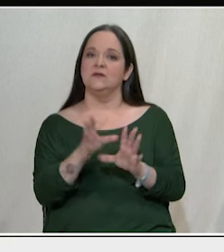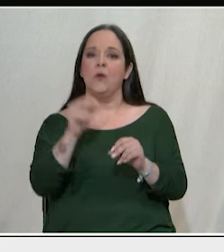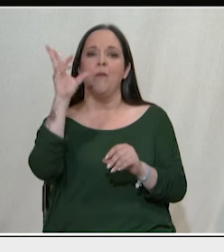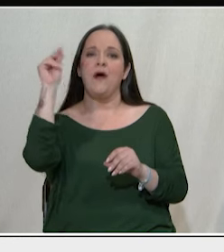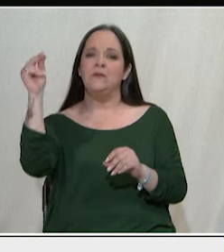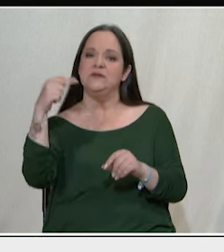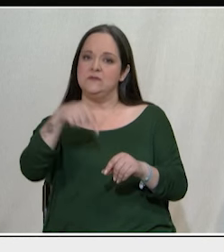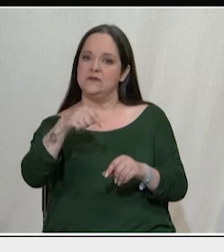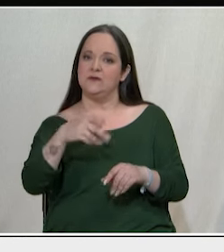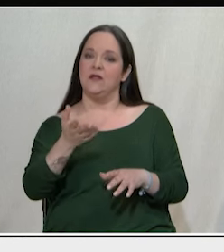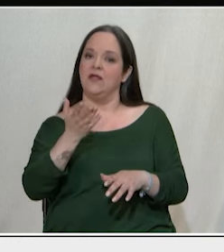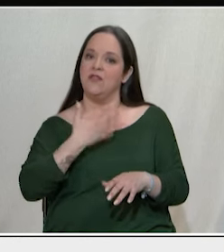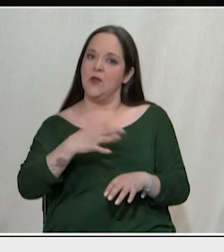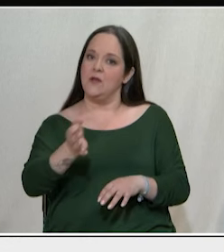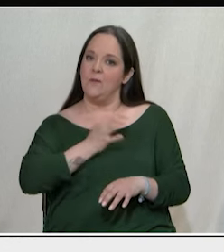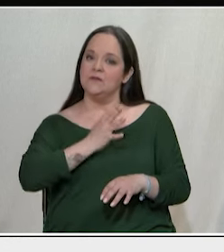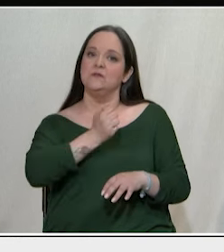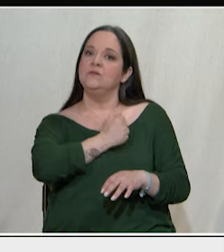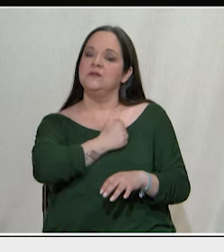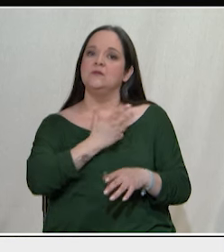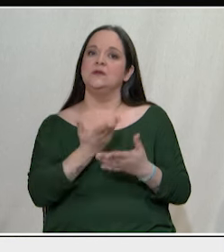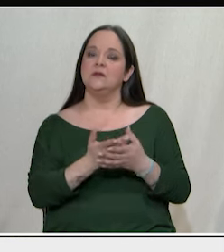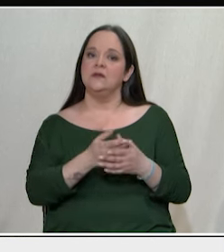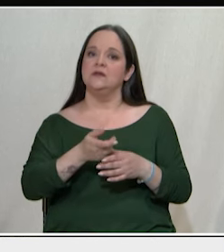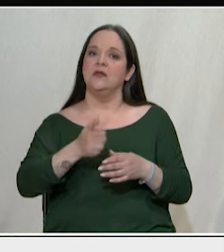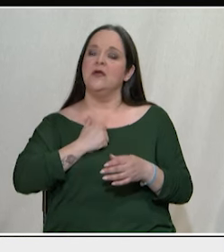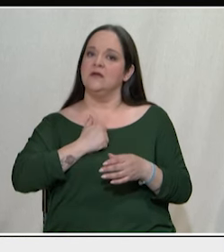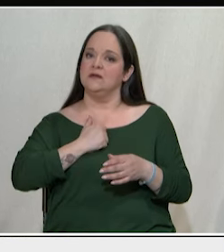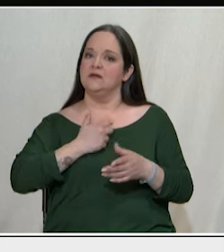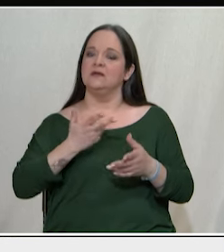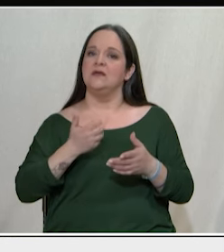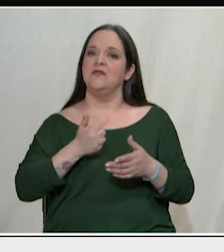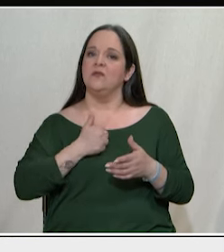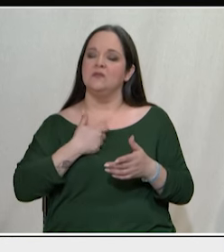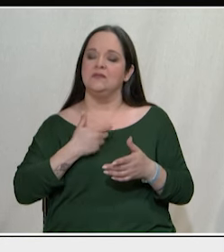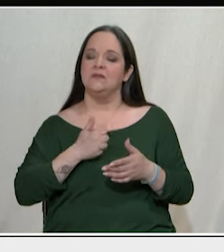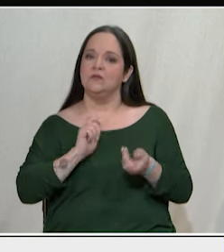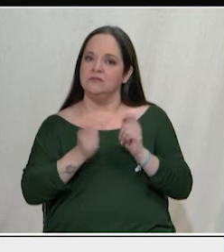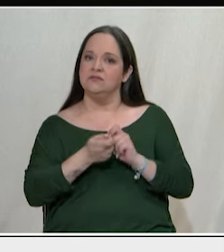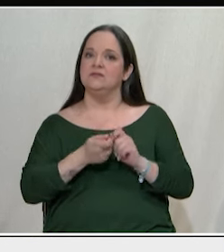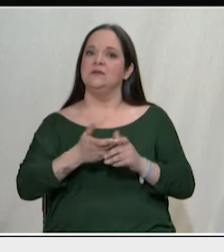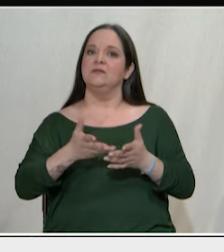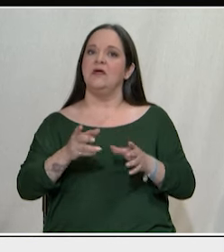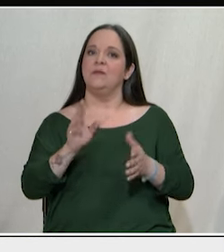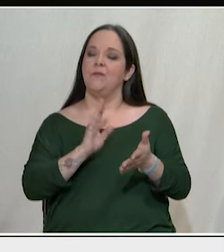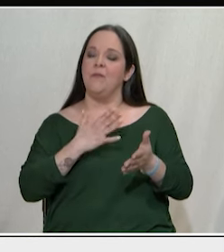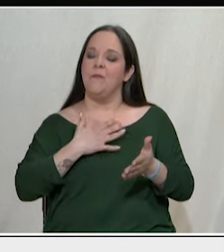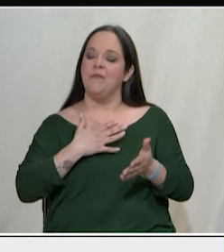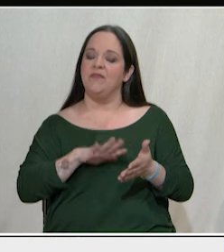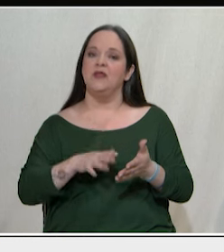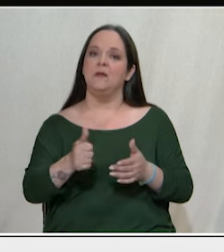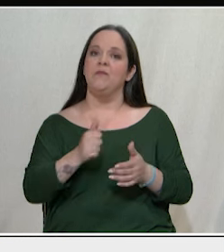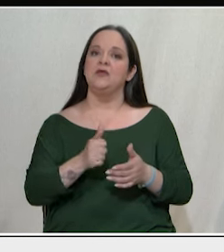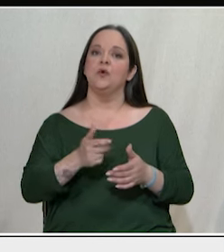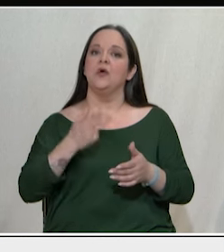θέλω την άποψή σας δηλαδή μη κρατικά, μη κυριοδοσκοπικά ψηφίστηκε στη Βουλή προχωράει αυτό το μέτρο θα προχωρήσει λέγεται θα το δεχτεί η ελληνική